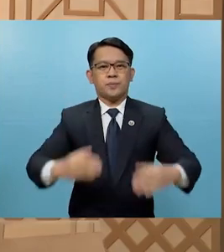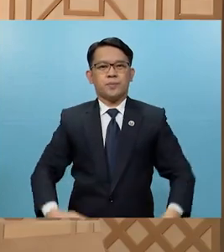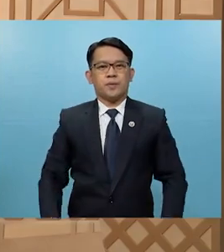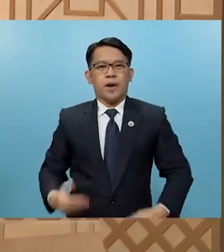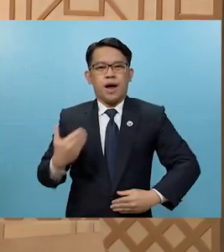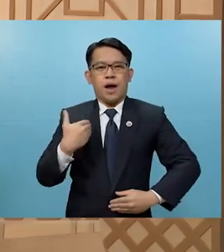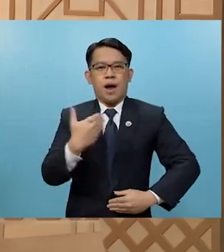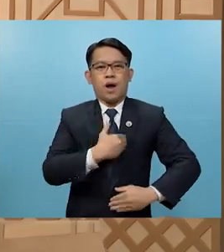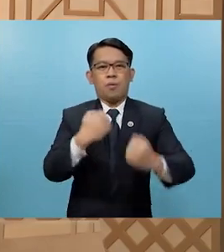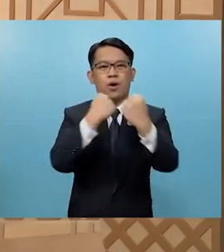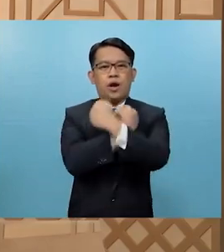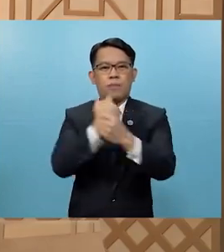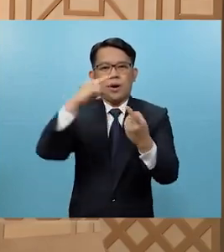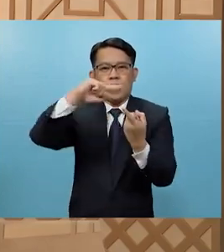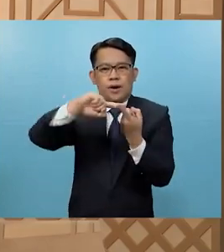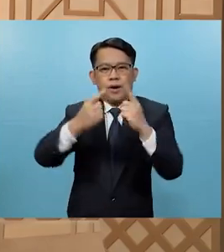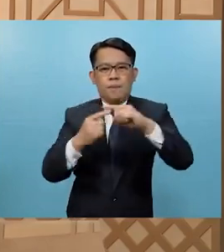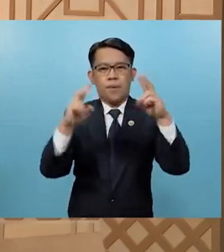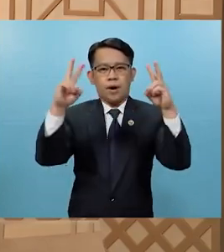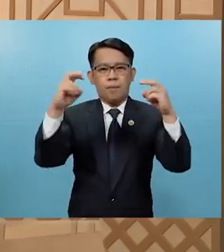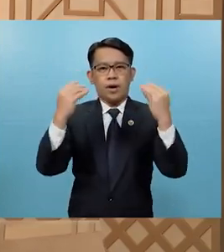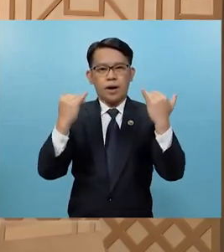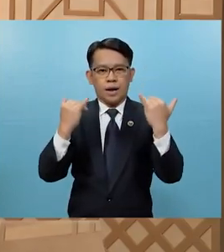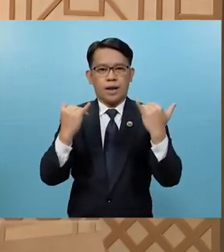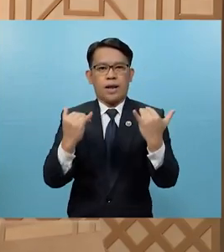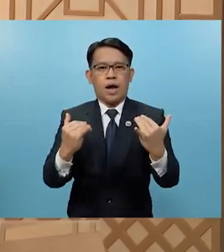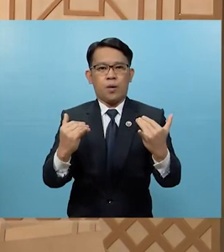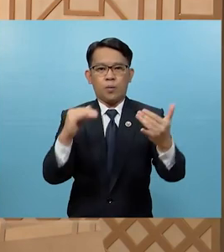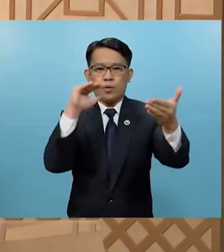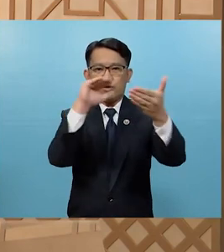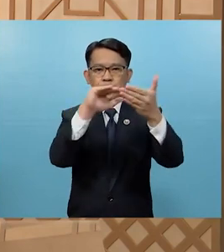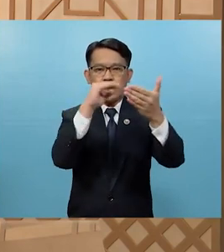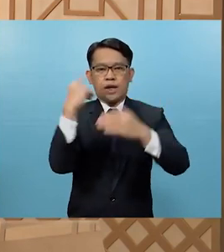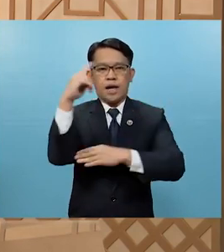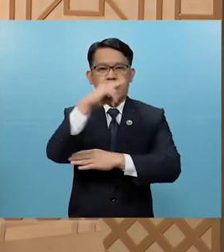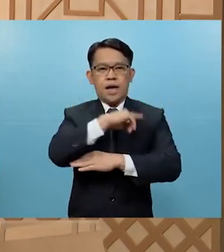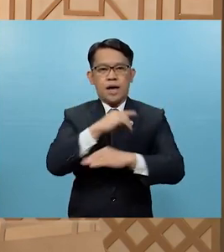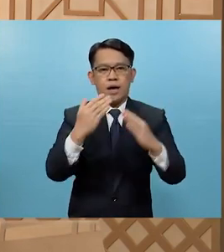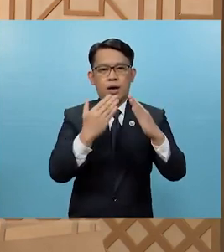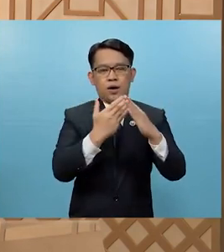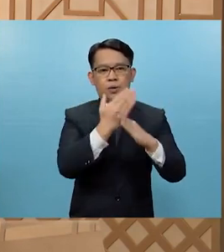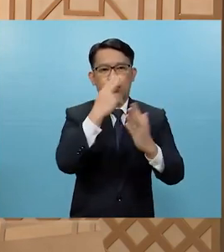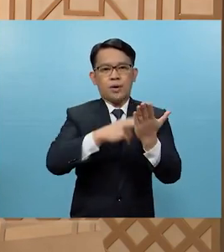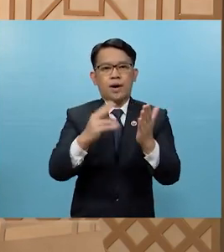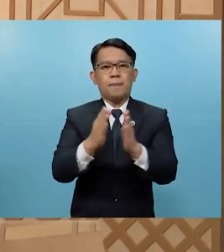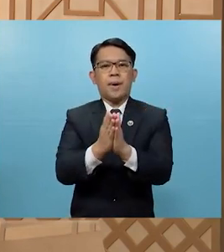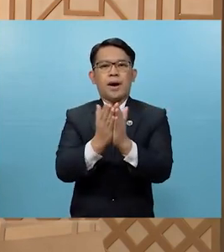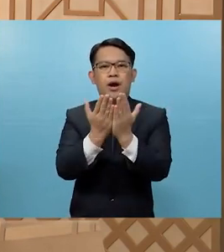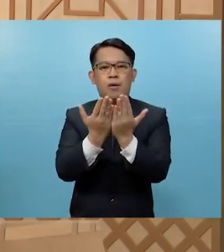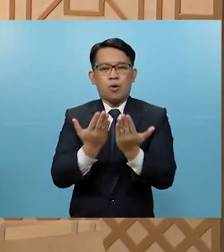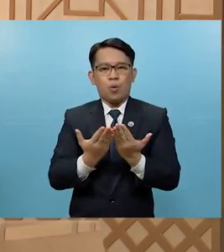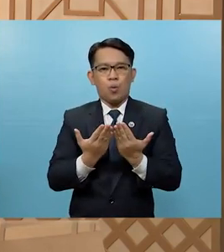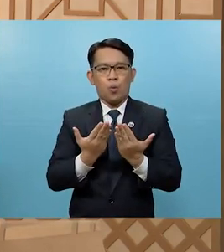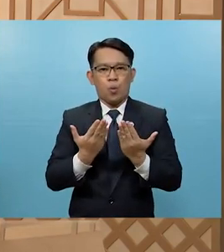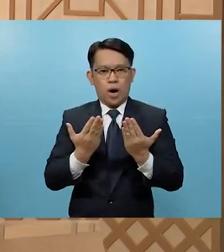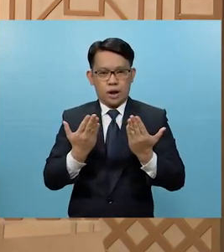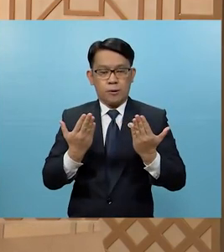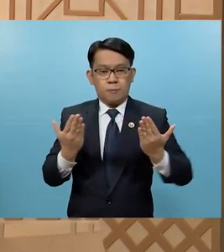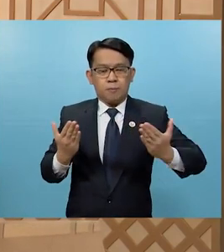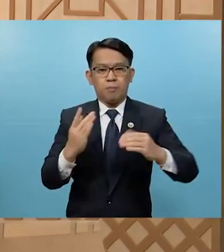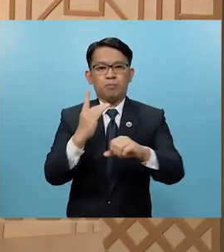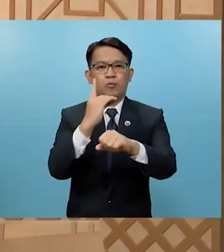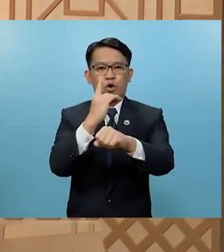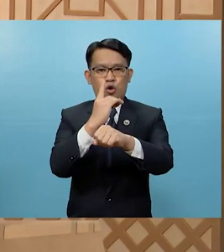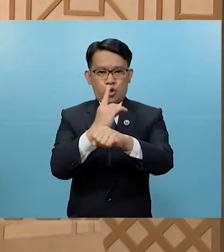Mga mahal na kaibigan, sa episode pong ito ay aalamin po natin sa pamamagitan ng Bibya kung ano-ano ang